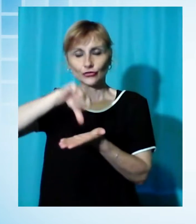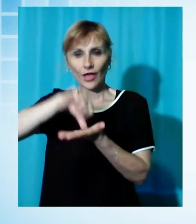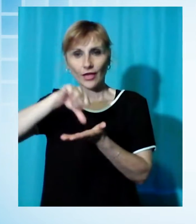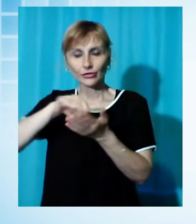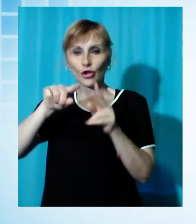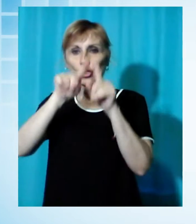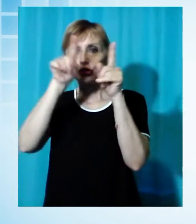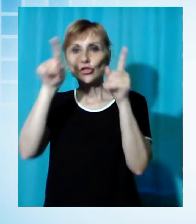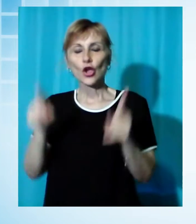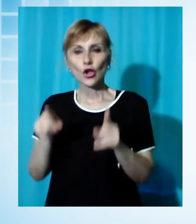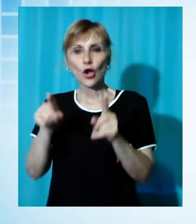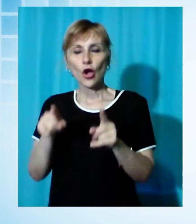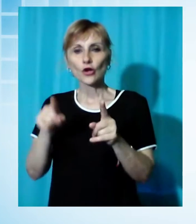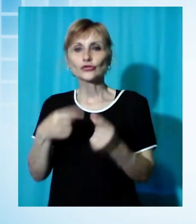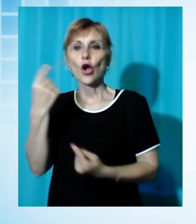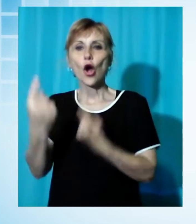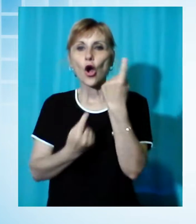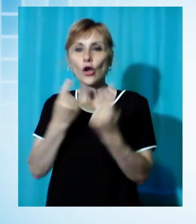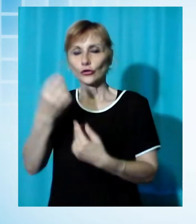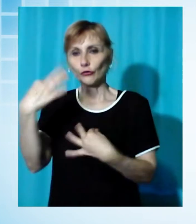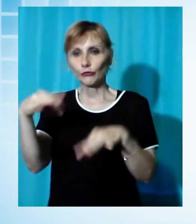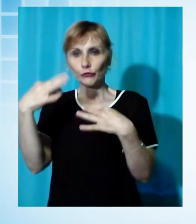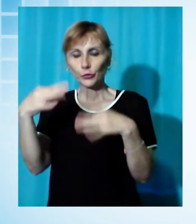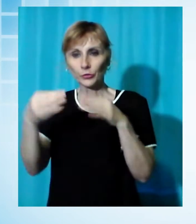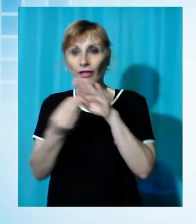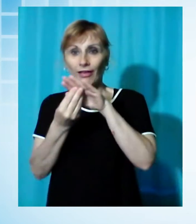un lungo applauso una dipendente al suo rientro al lavoro.